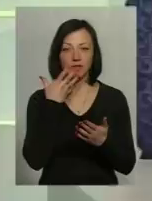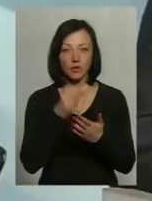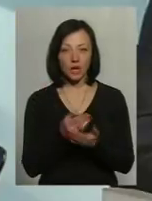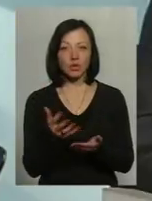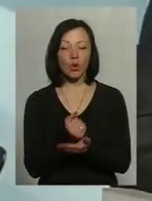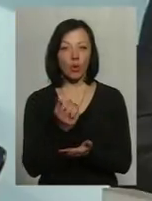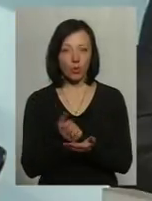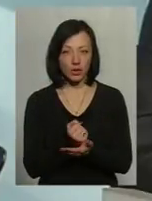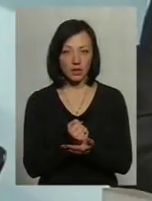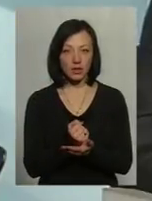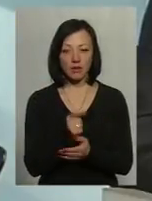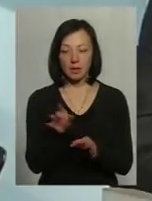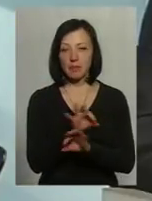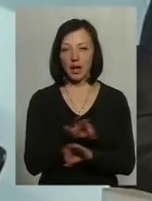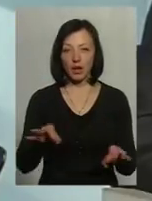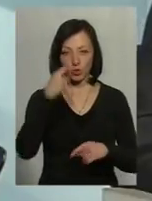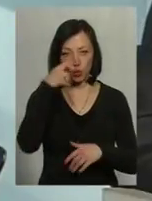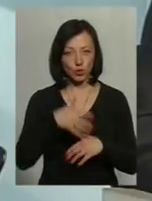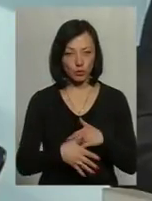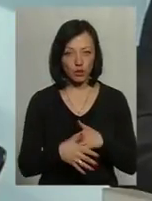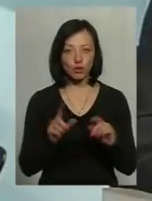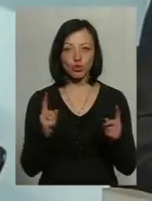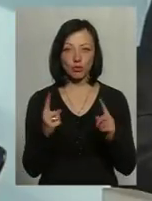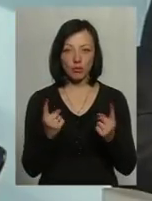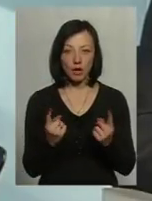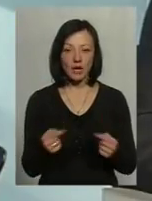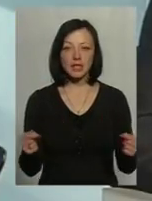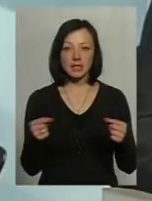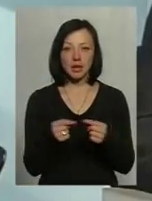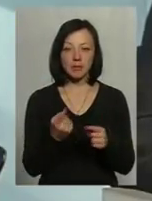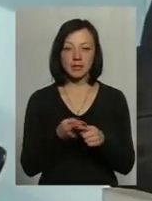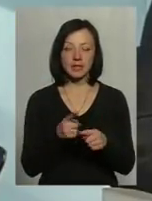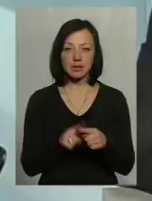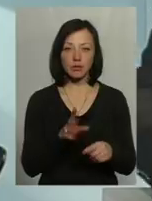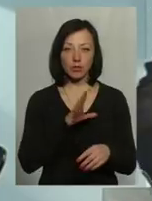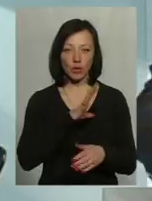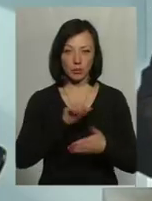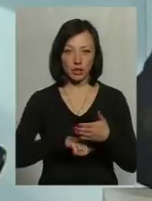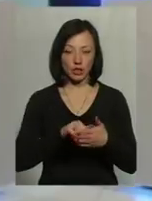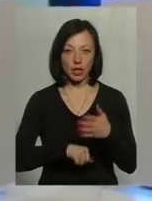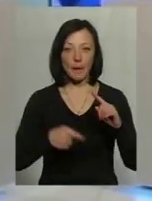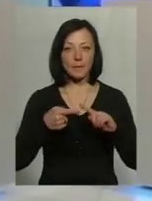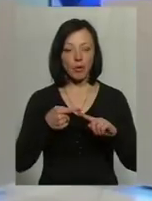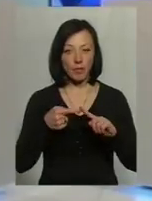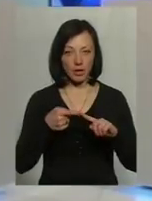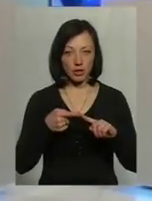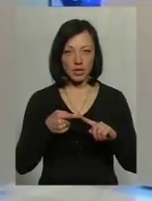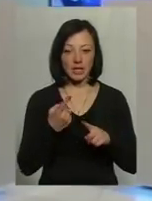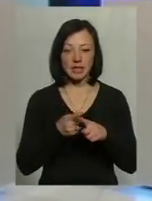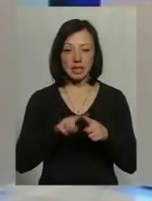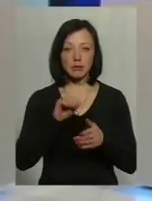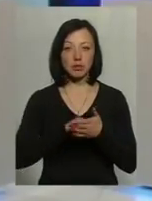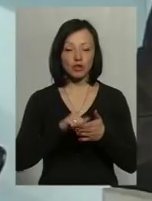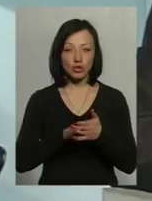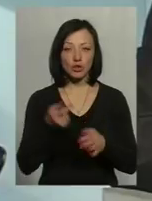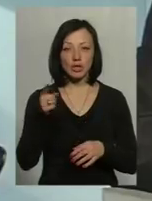Так, так. Вони прекрасно розуміють, чому, іменно, чим оце було визвано. По-перше, це визвано тим,